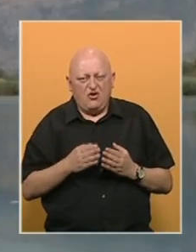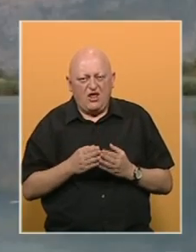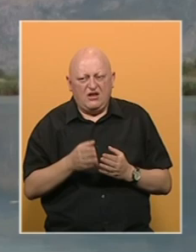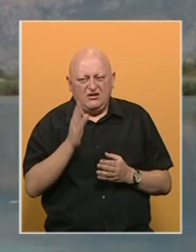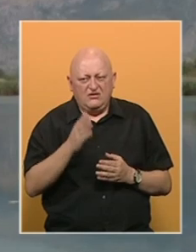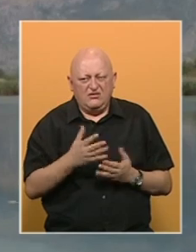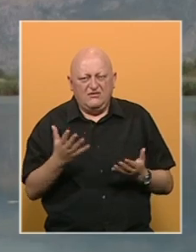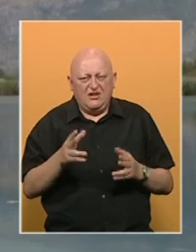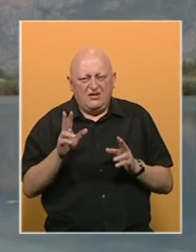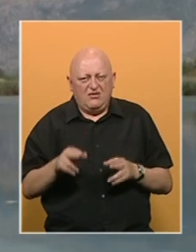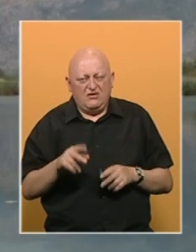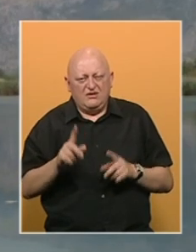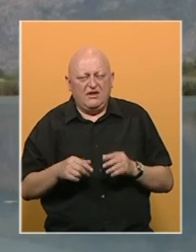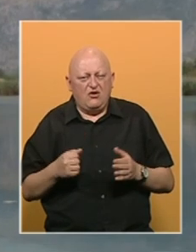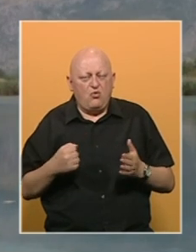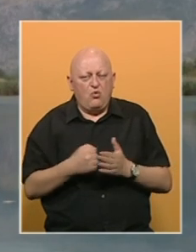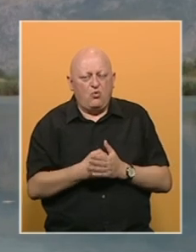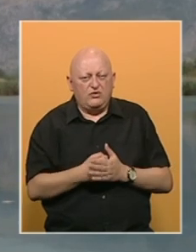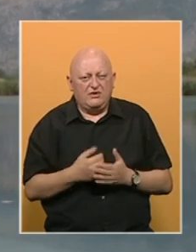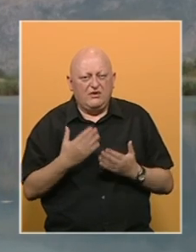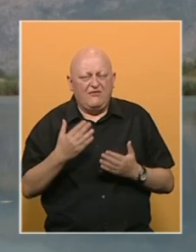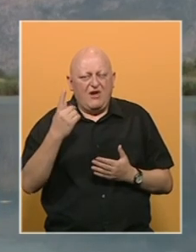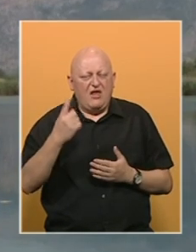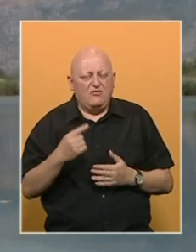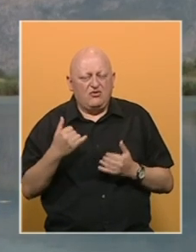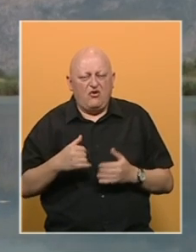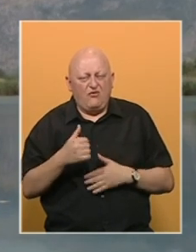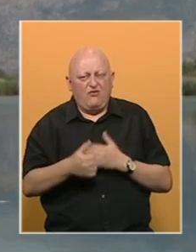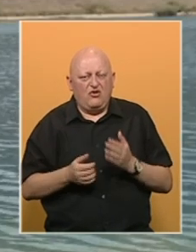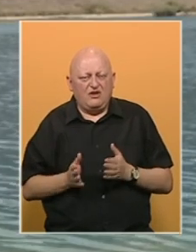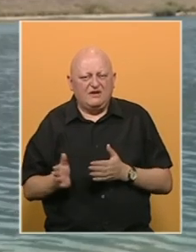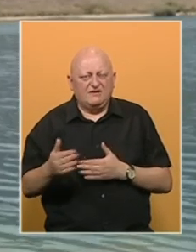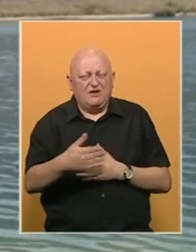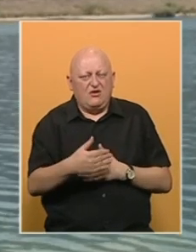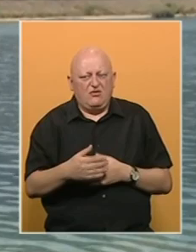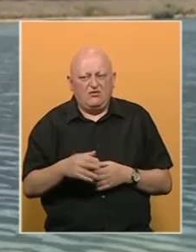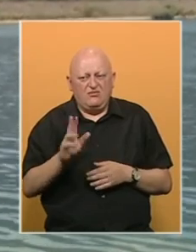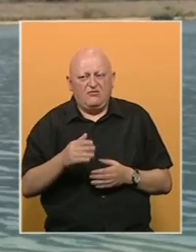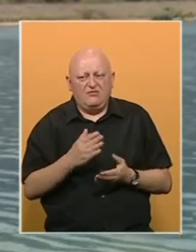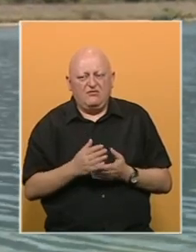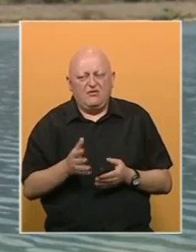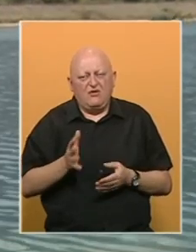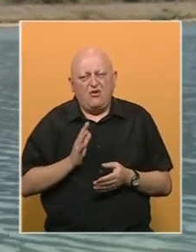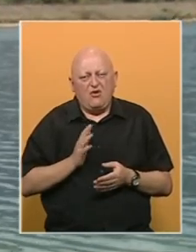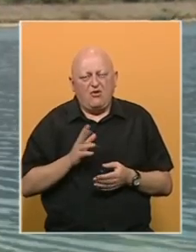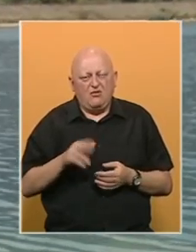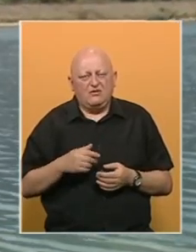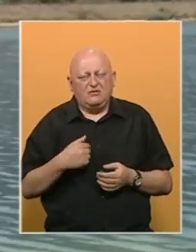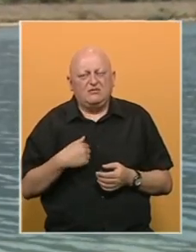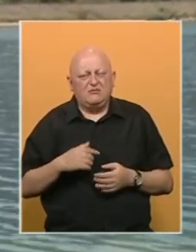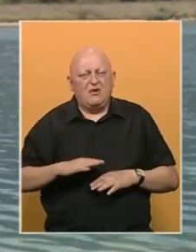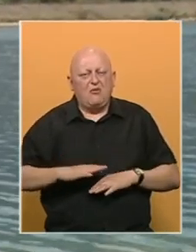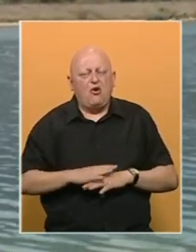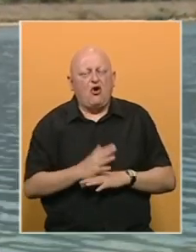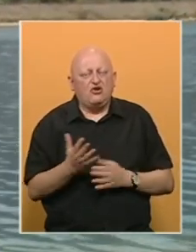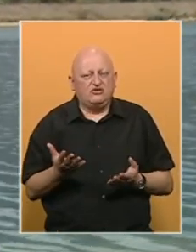ide. Velika mogućnost da će vas neko udariti. Hvala Bogu nas je ove godine to zaobišlo. U imate uvijek neku opasnost, barom se ja imala dojam da će me